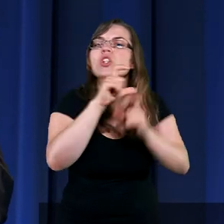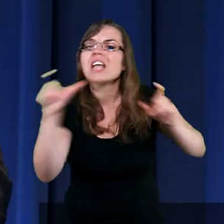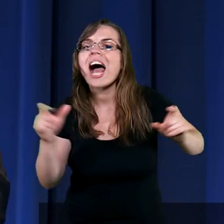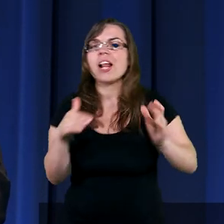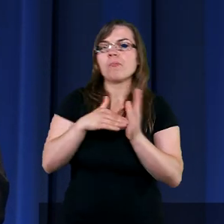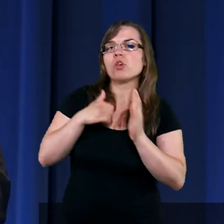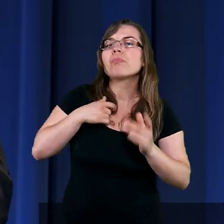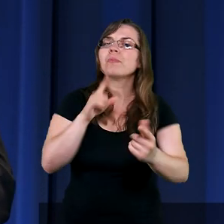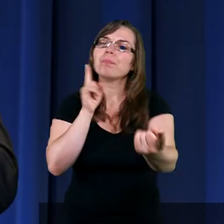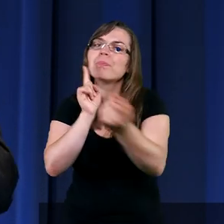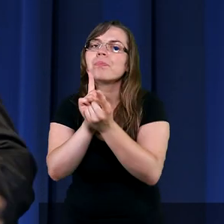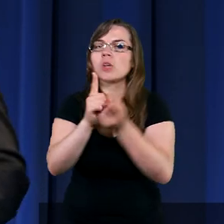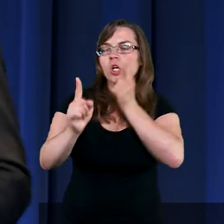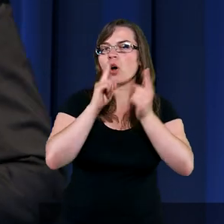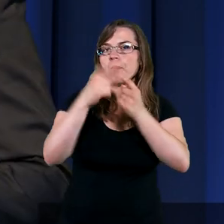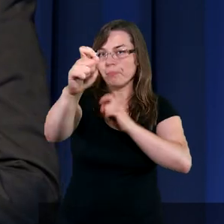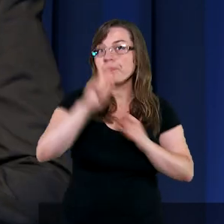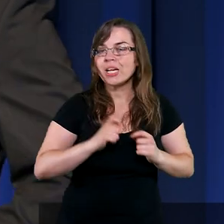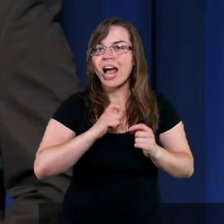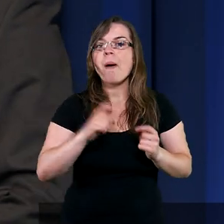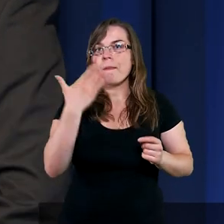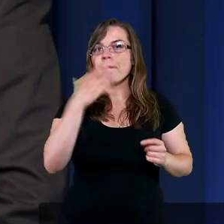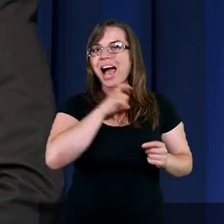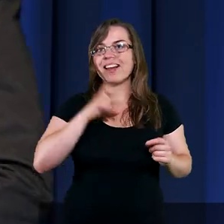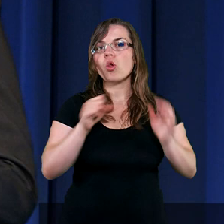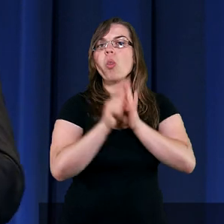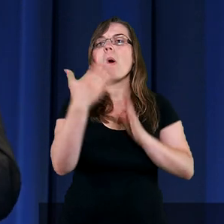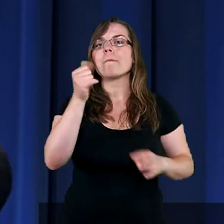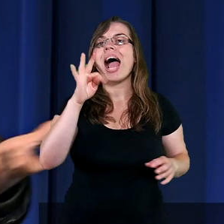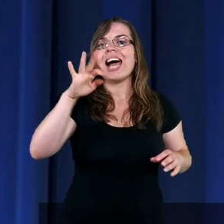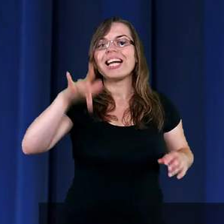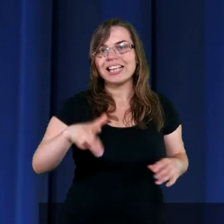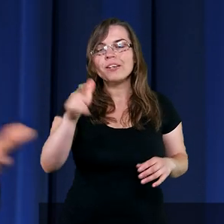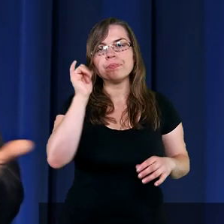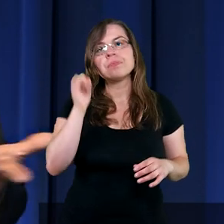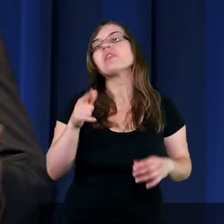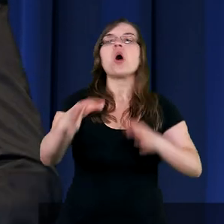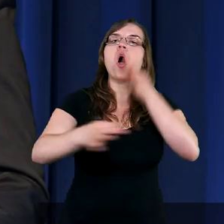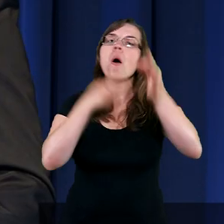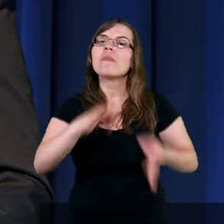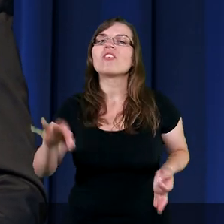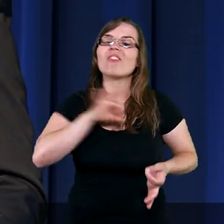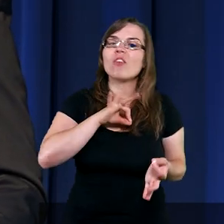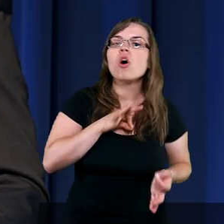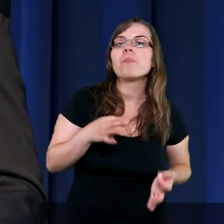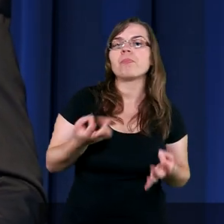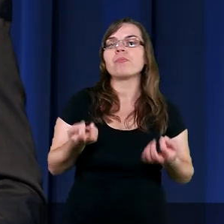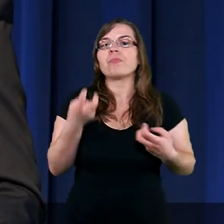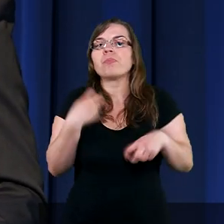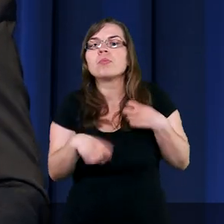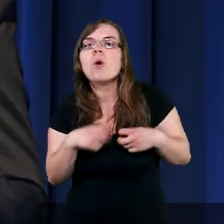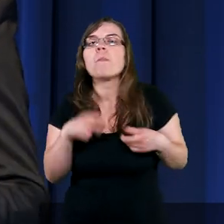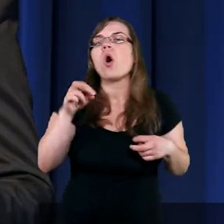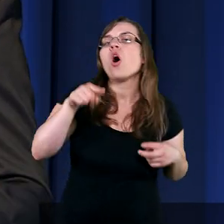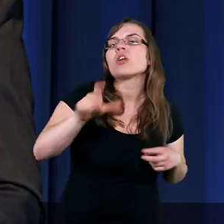Potrzebuję, żebyś do mnie przyjechał. Kiedy pastor przyjechał do Marty, Marta opowiedziała o swoim, o tym, co